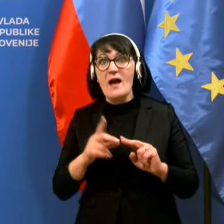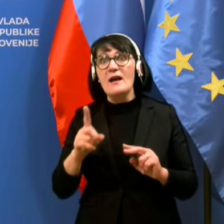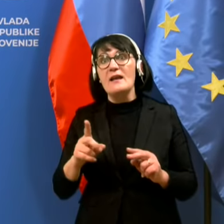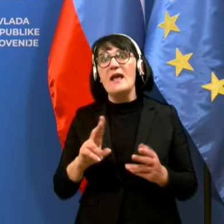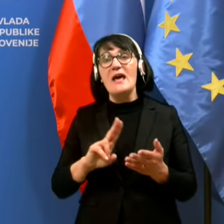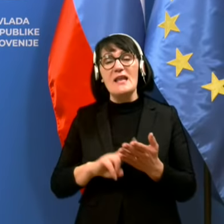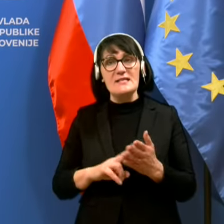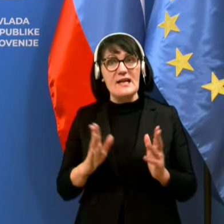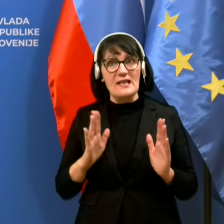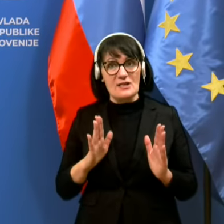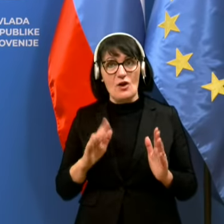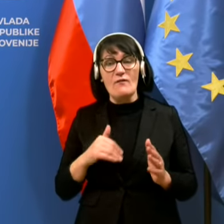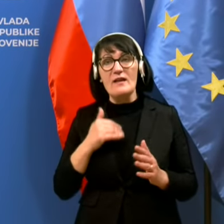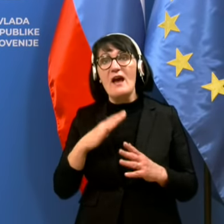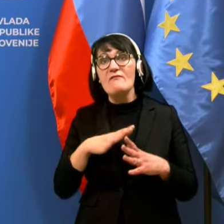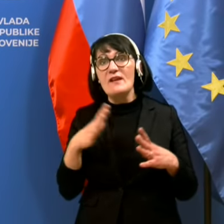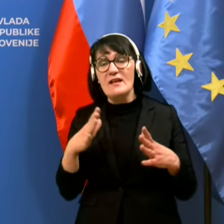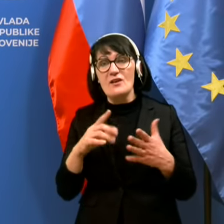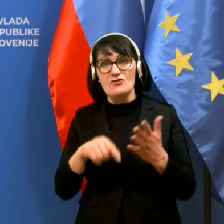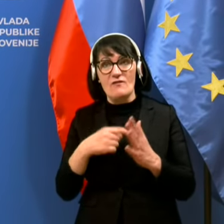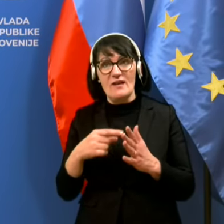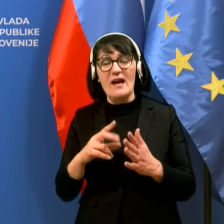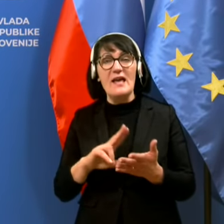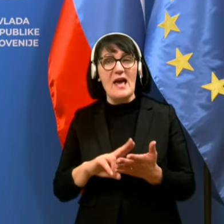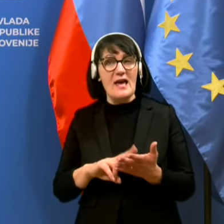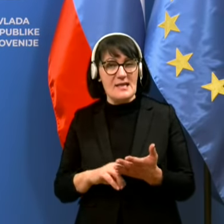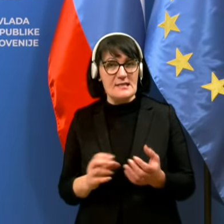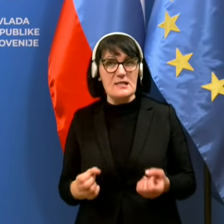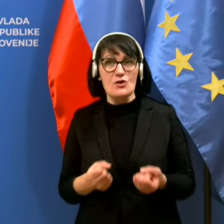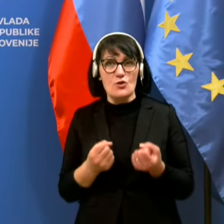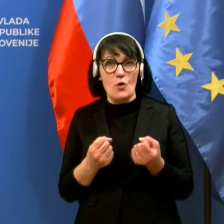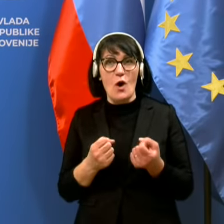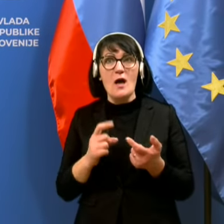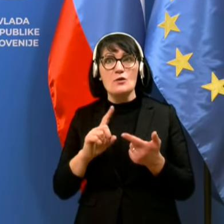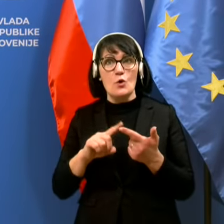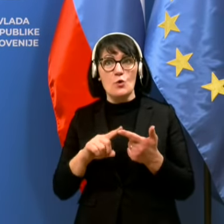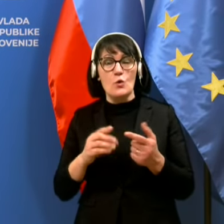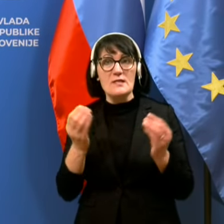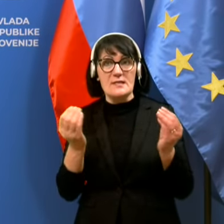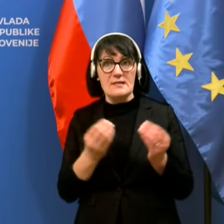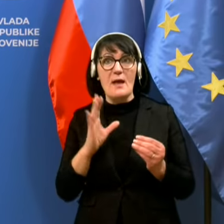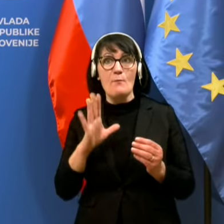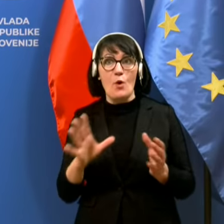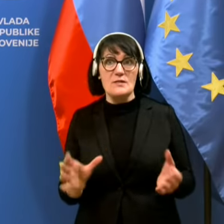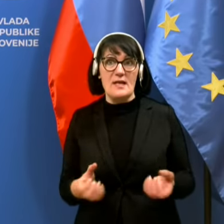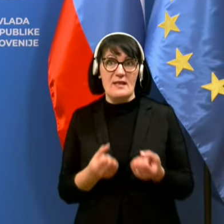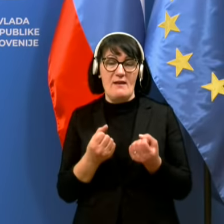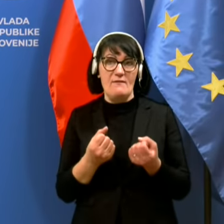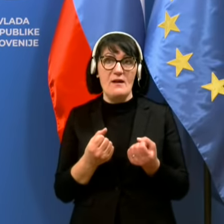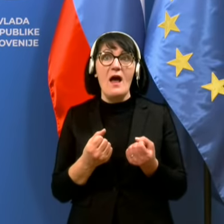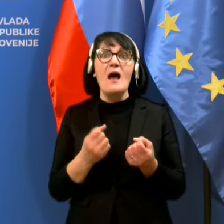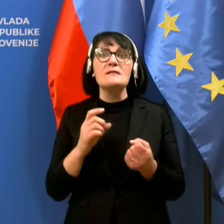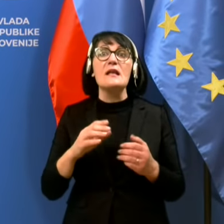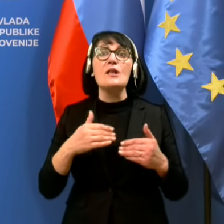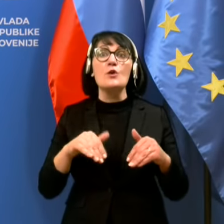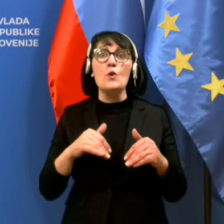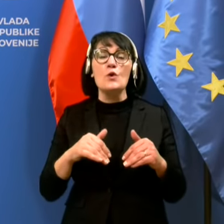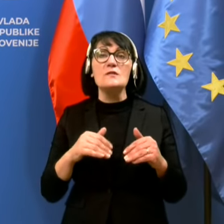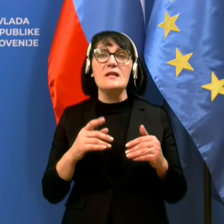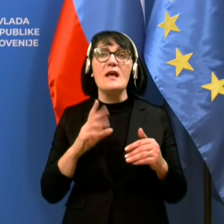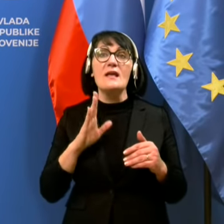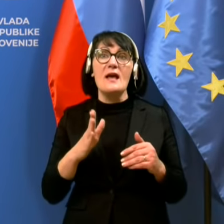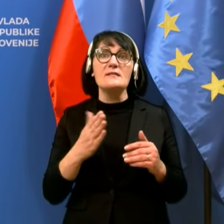sistema in na veliki številkah seveda ni znostno, zato drugi sistem bo to zadevo rešil, ampak zaradi nujnosti zadeve gre tle za pač